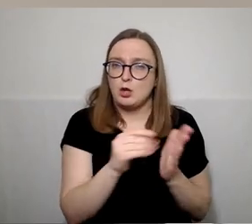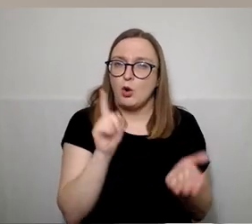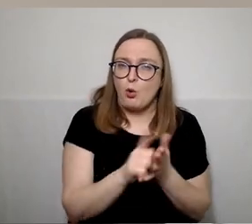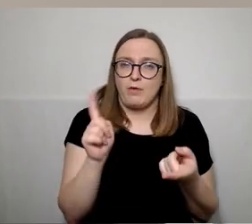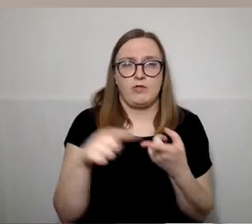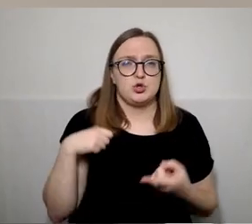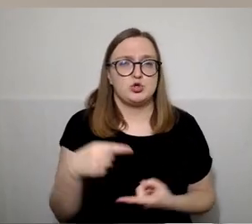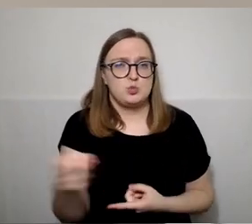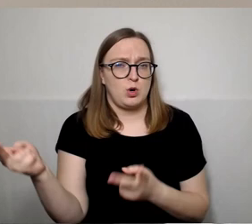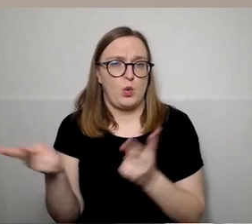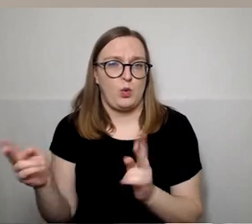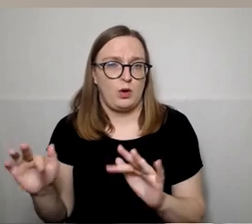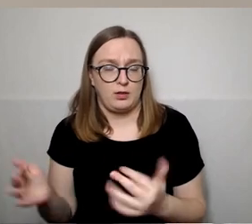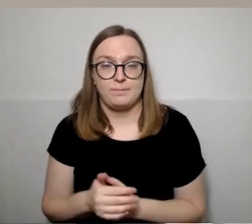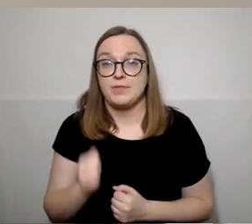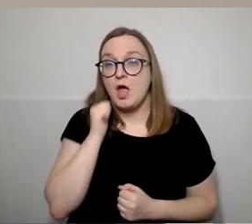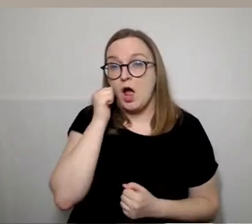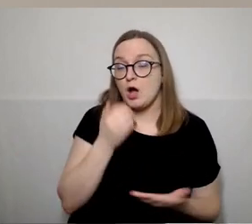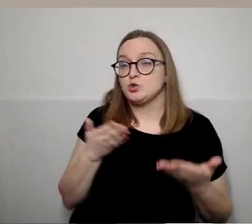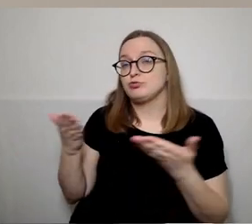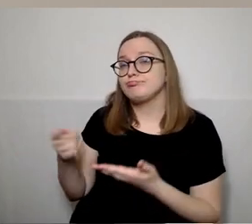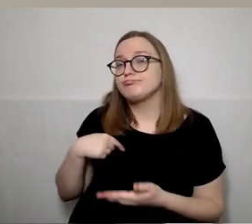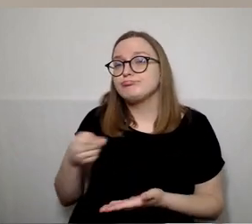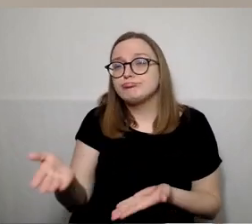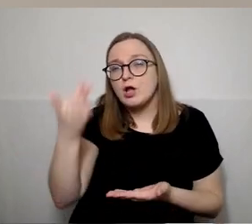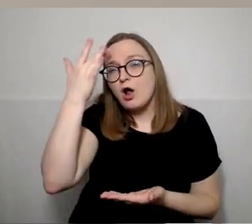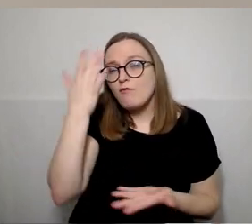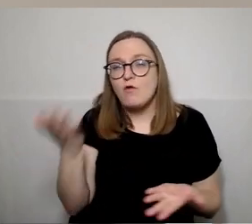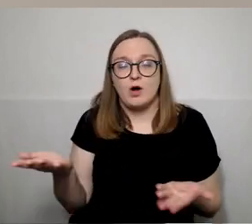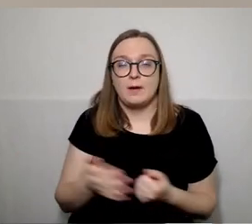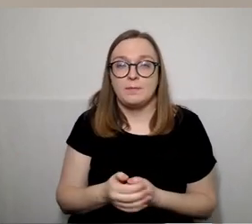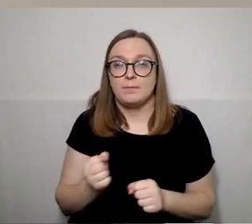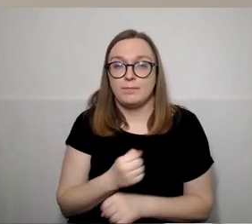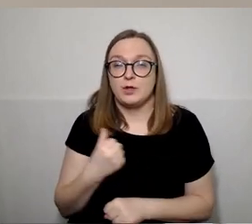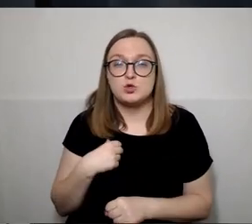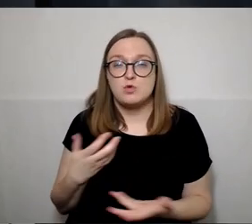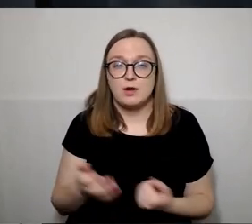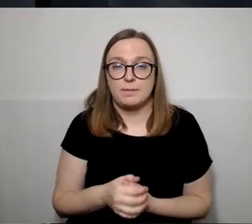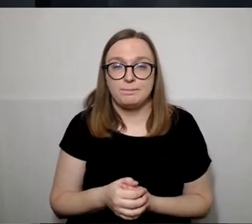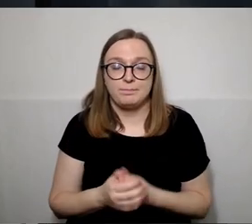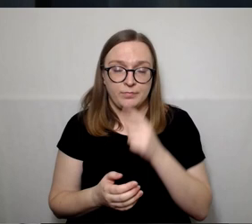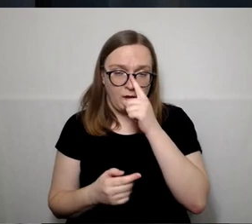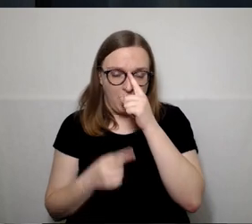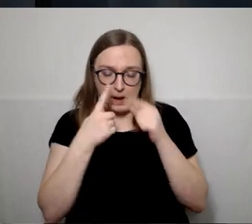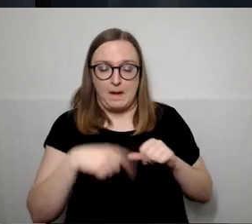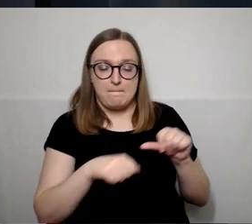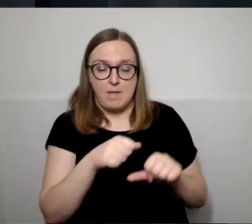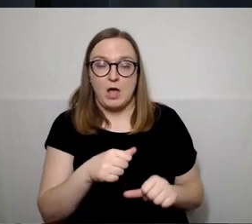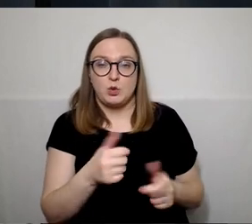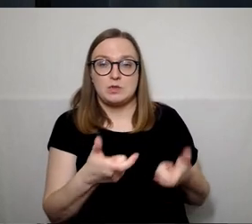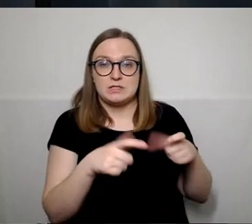Ačiū. Pane Jovo, šiandien kaip Jūs galvojat, ar reikia labiau atsižvelgti gyventojų pagėdau? Tačių metų saivaldybės biudžeta priimėme